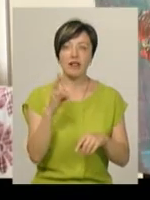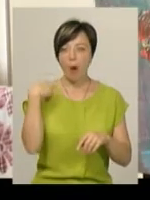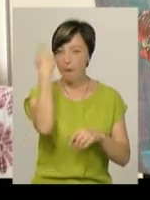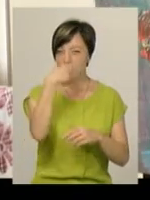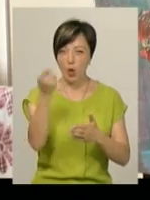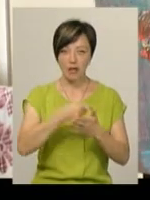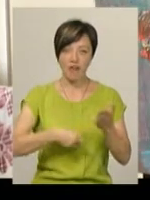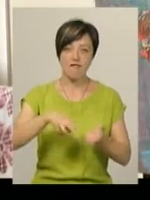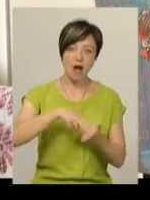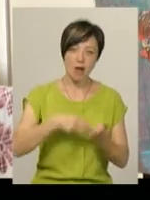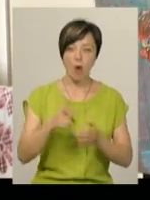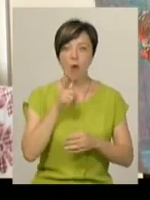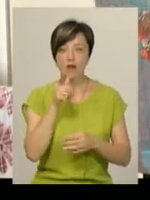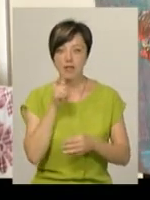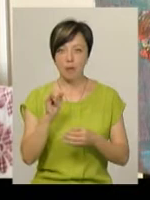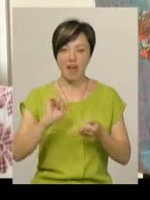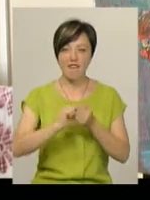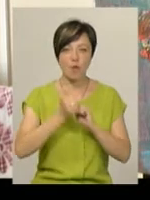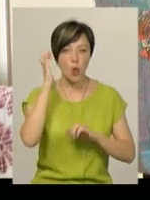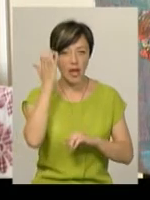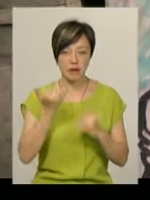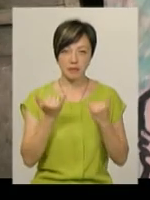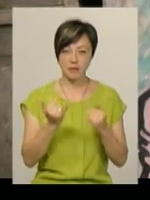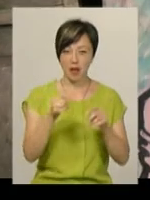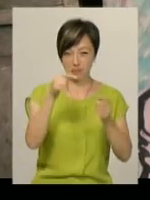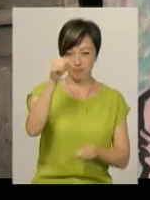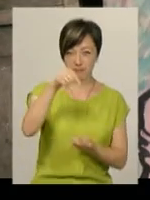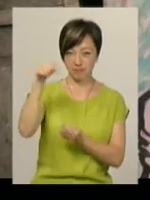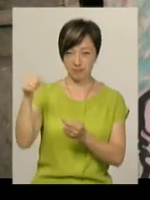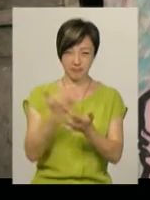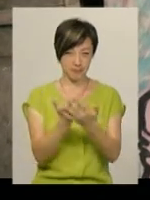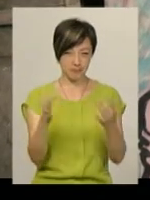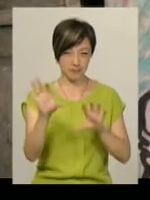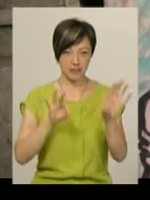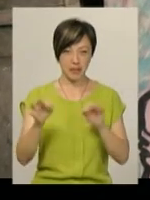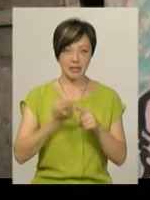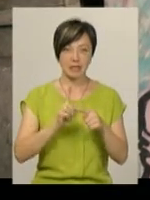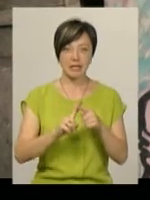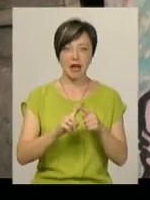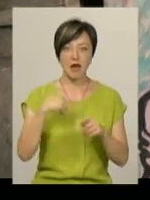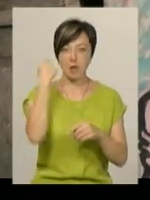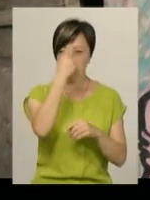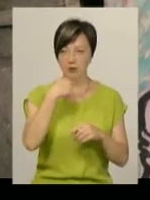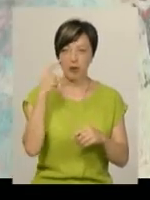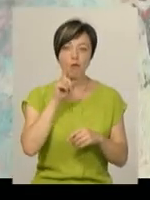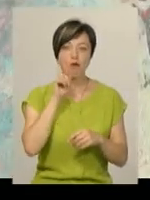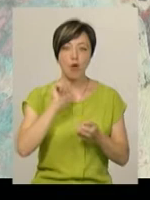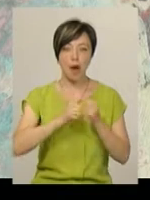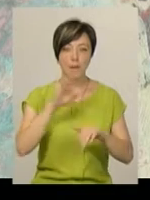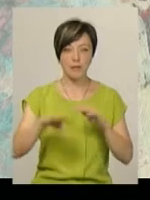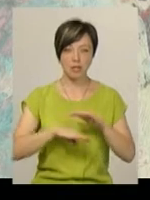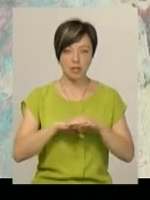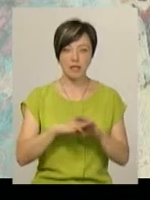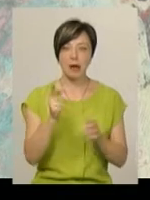Портрети пише і фарбами, і олівцями, і вугіллям. Тепажі, каже, знаходить повсюдно. Цей портрет молодого кам'янчани на вружево-чорних тонах художник